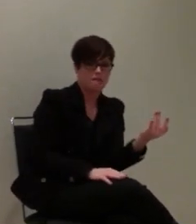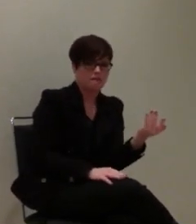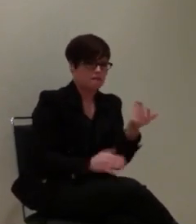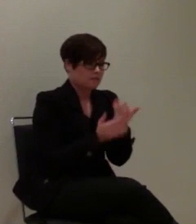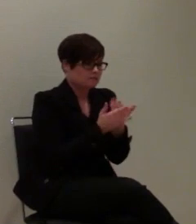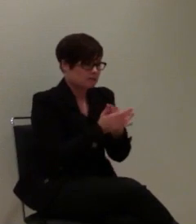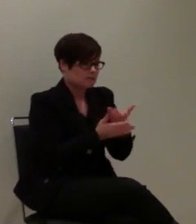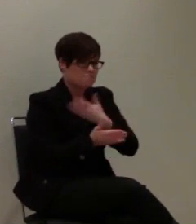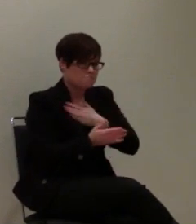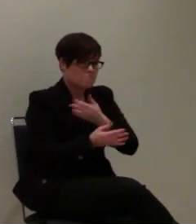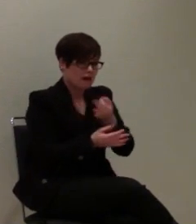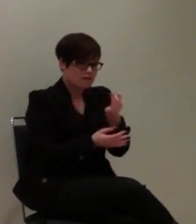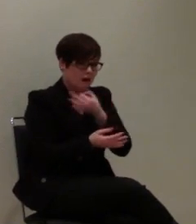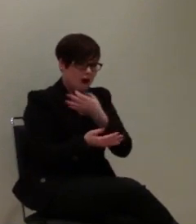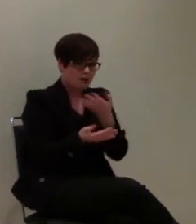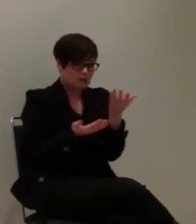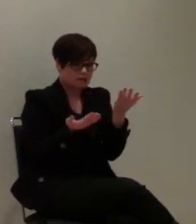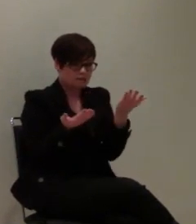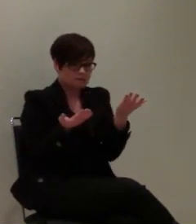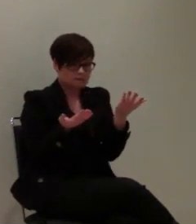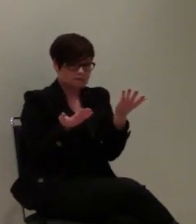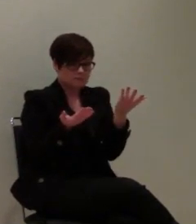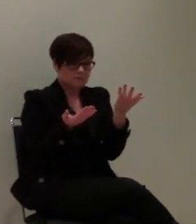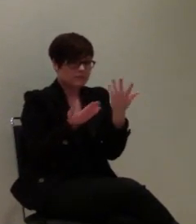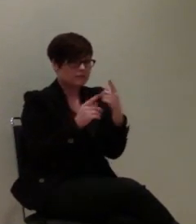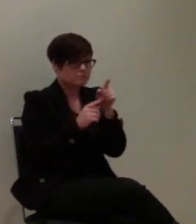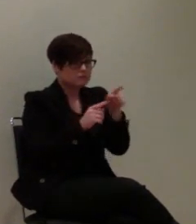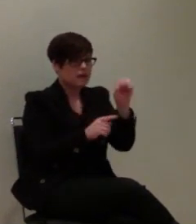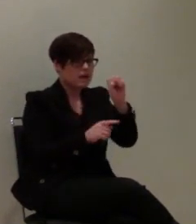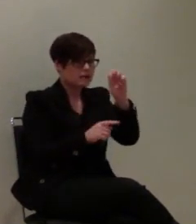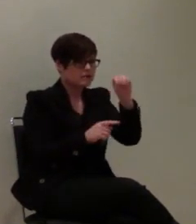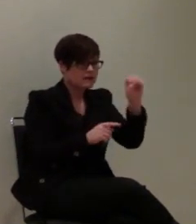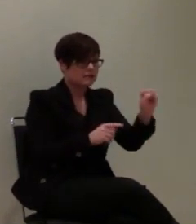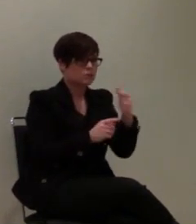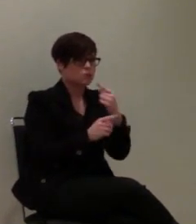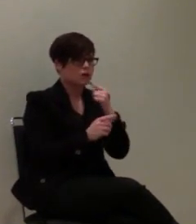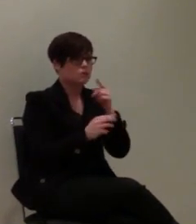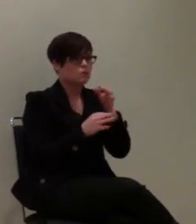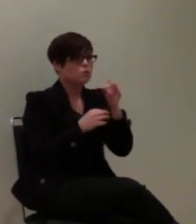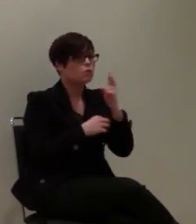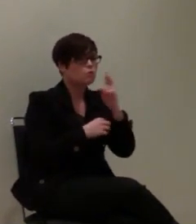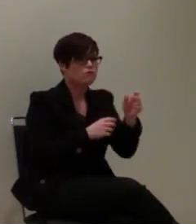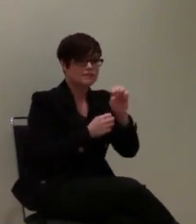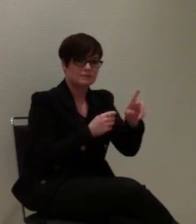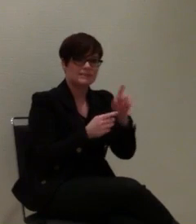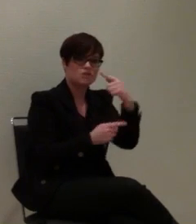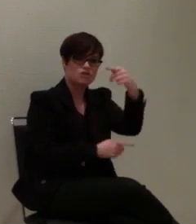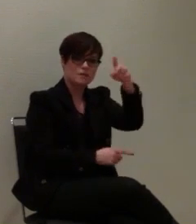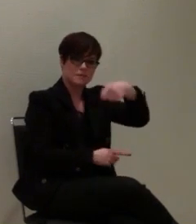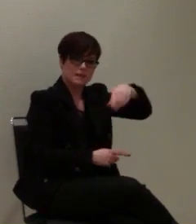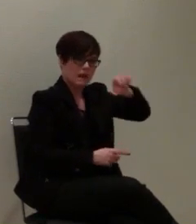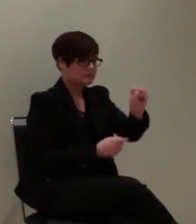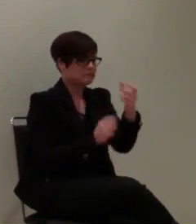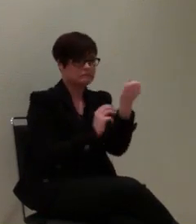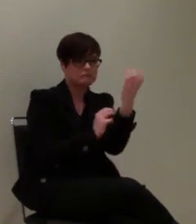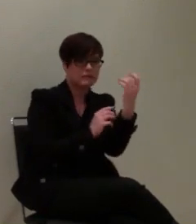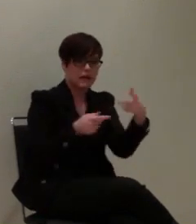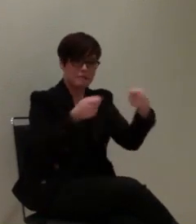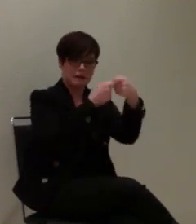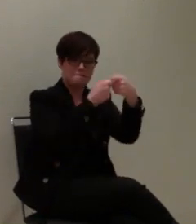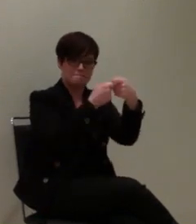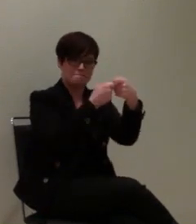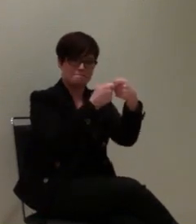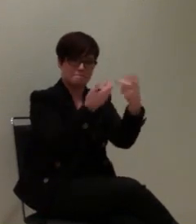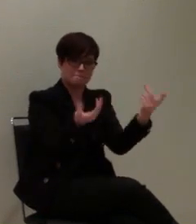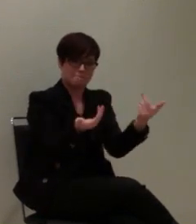meine Frage, wieso wird an diesem Notruf-SMS nicht gleich ein GPS-Signal gekoppelt,